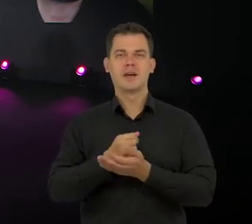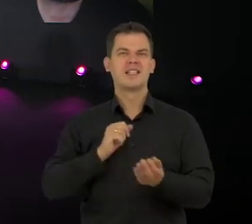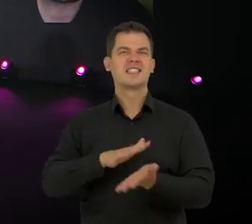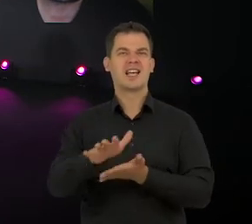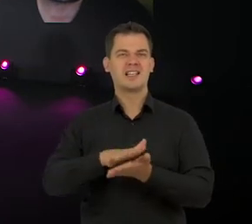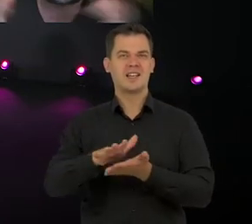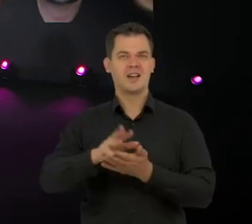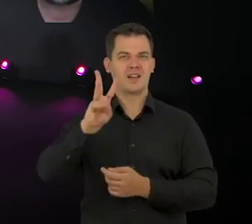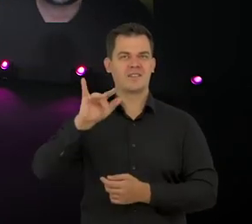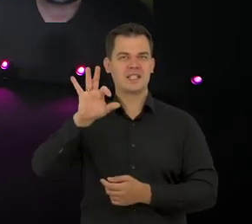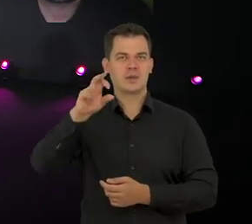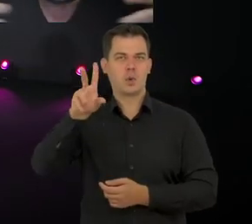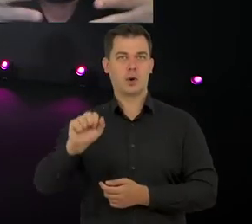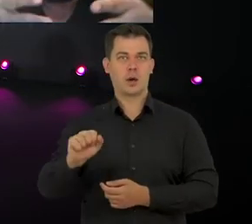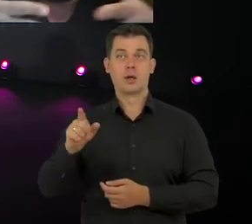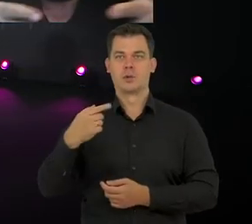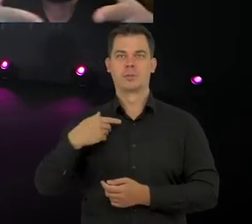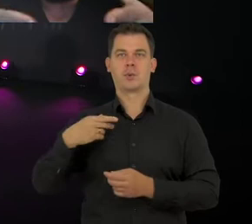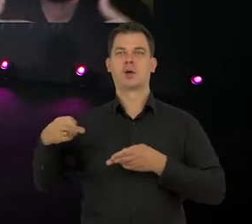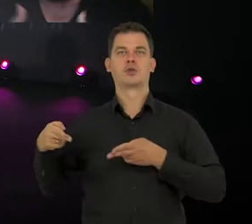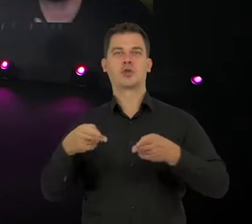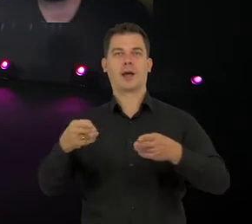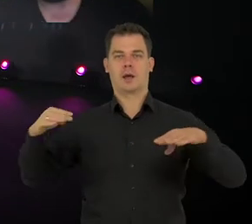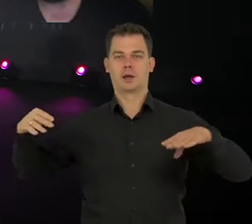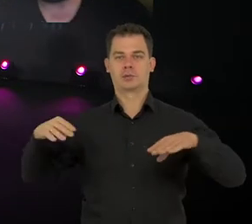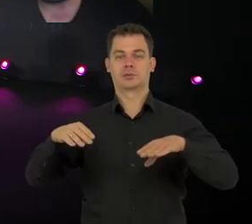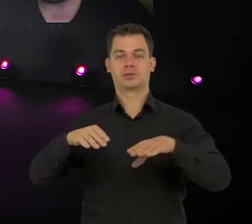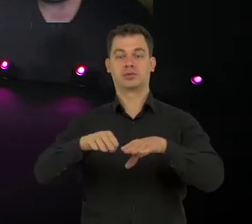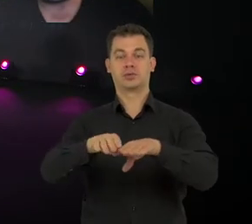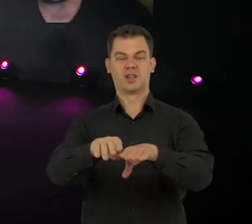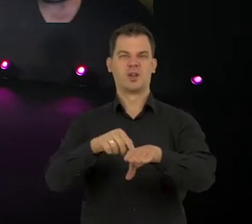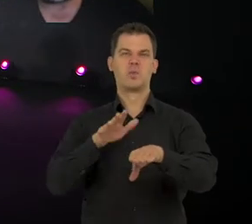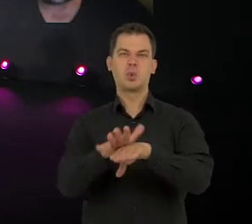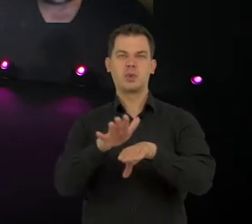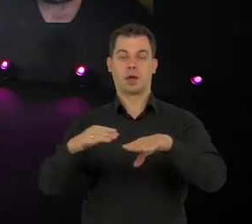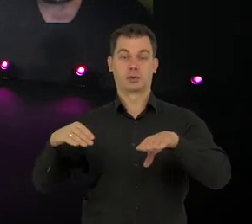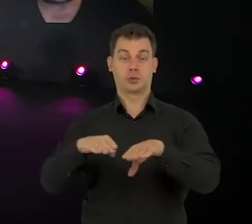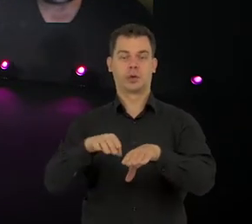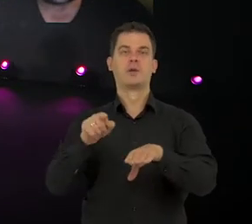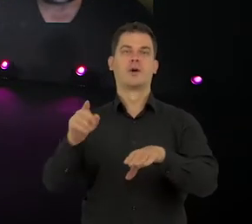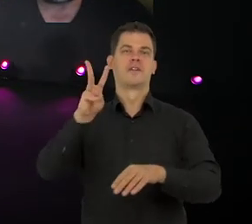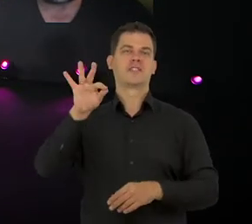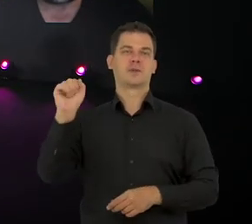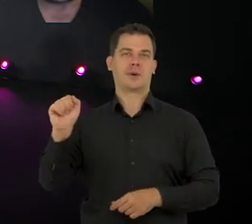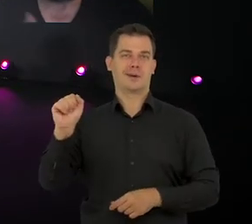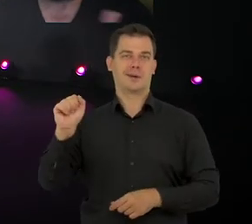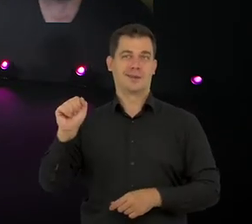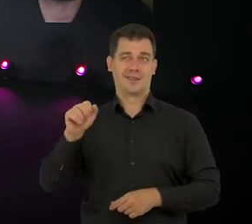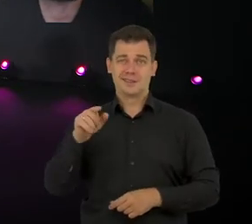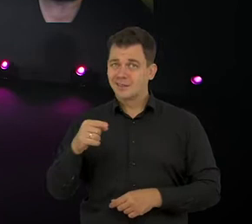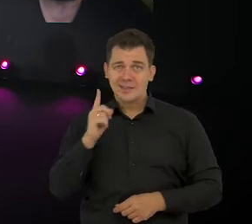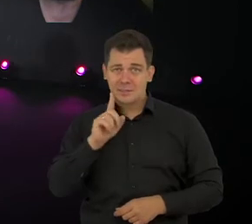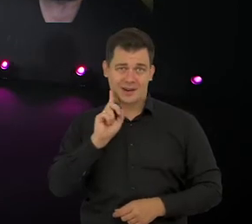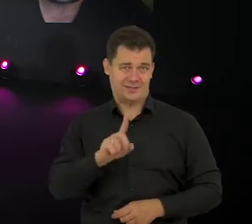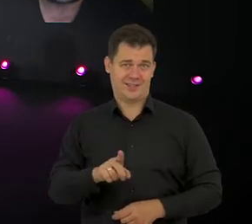zanieczyszczenia Wisły. Pokazano dwie rzeki, które się krzyżują i podobno to były rzeczy